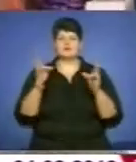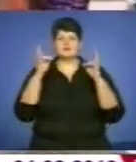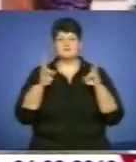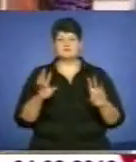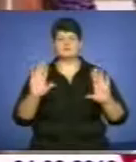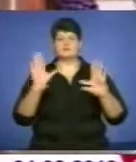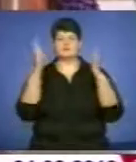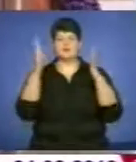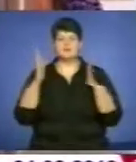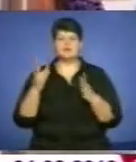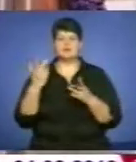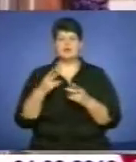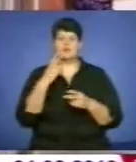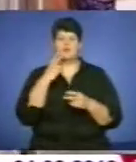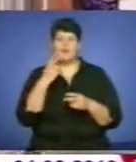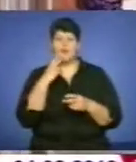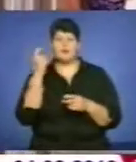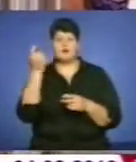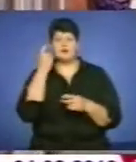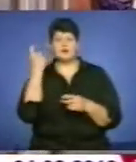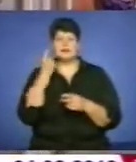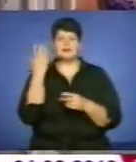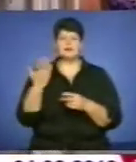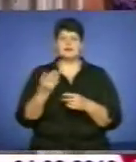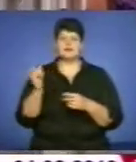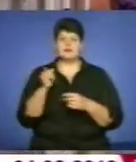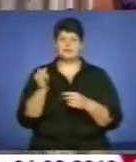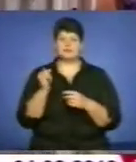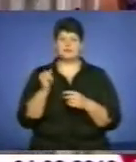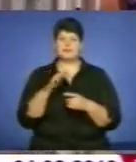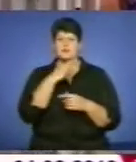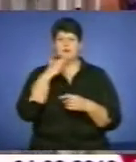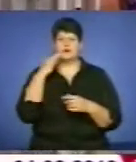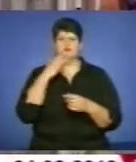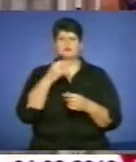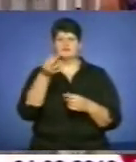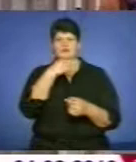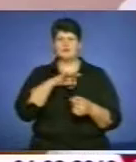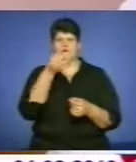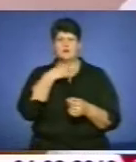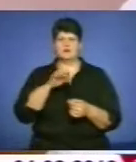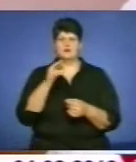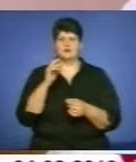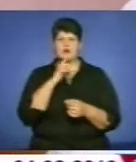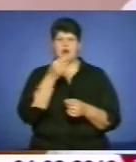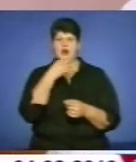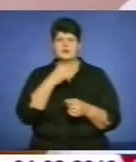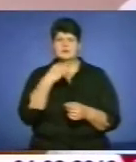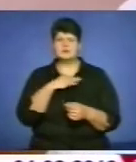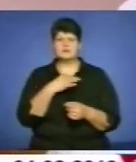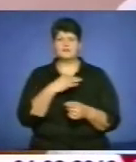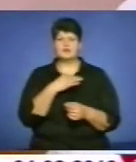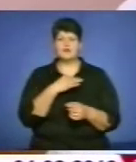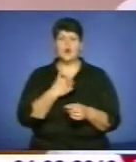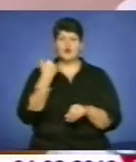зловживання алкоголем, забруднене довкілля, безсистемне вживання медичних препаратів та інше. Основними правилами для